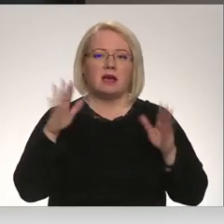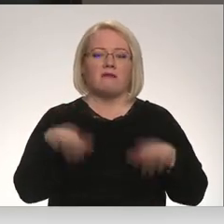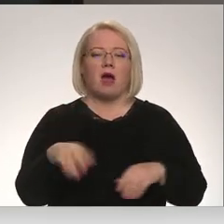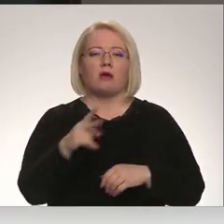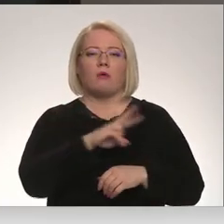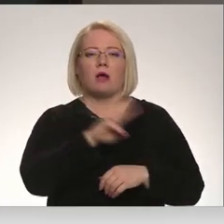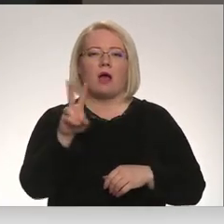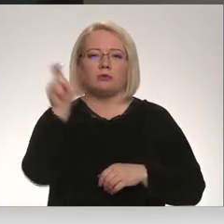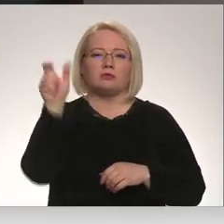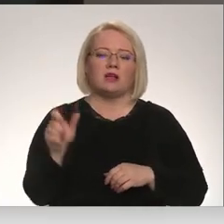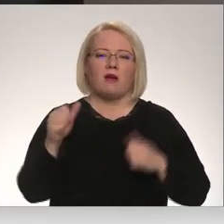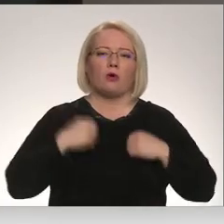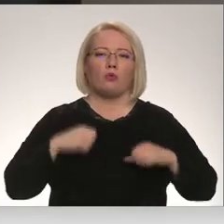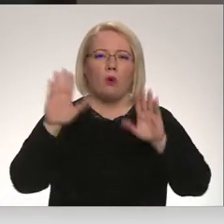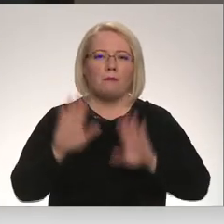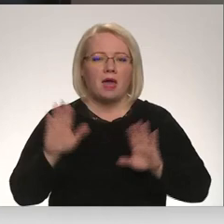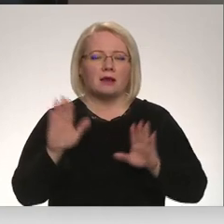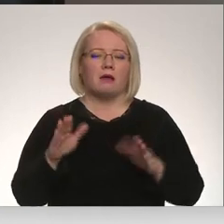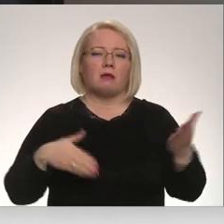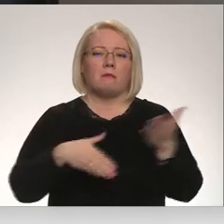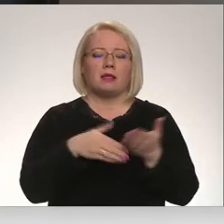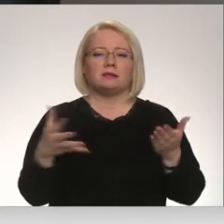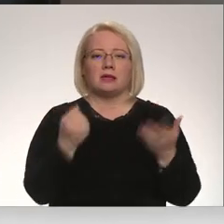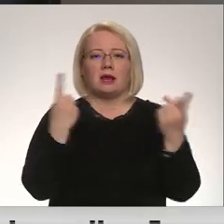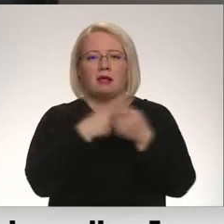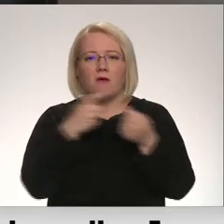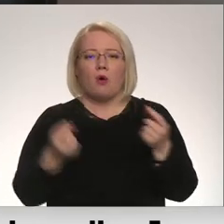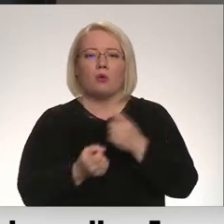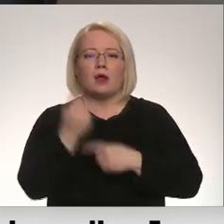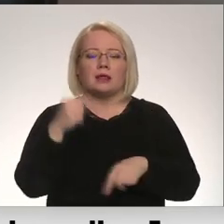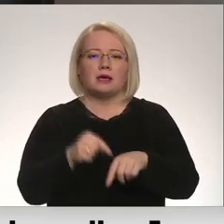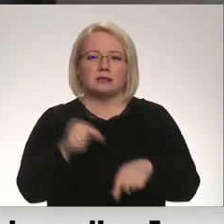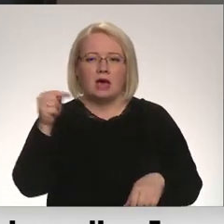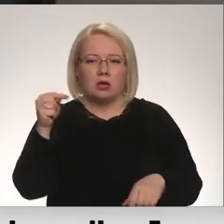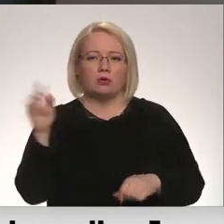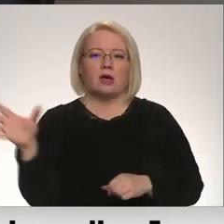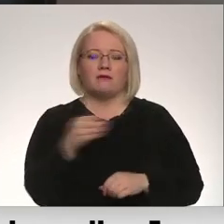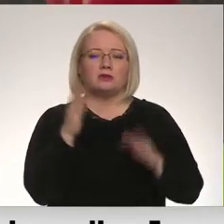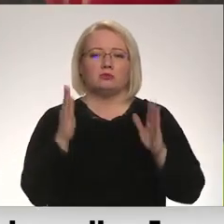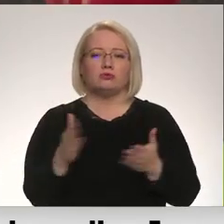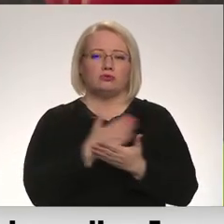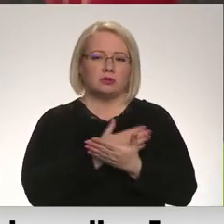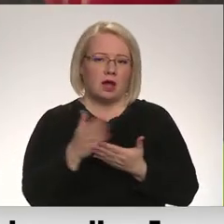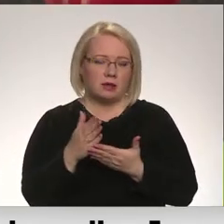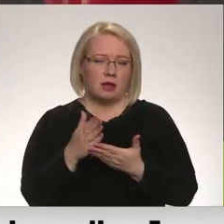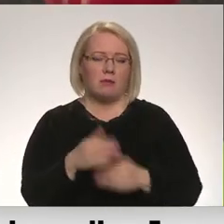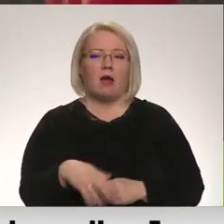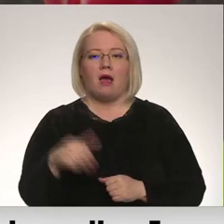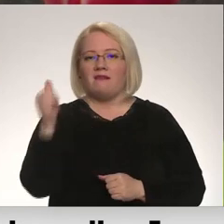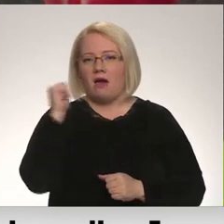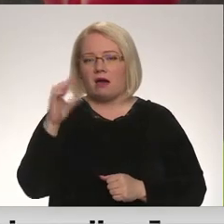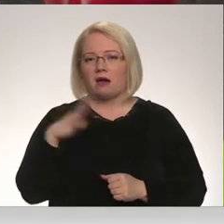palīdzēt viņam informāciju un radīt to sajūtu, ka viss būs kārtībā. Vakar bija zvanas